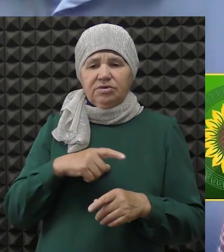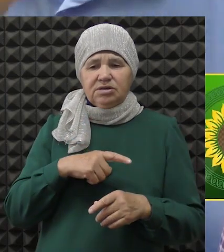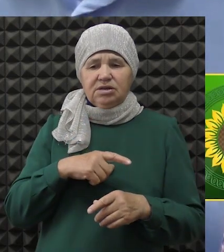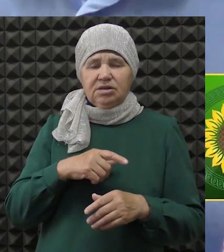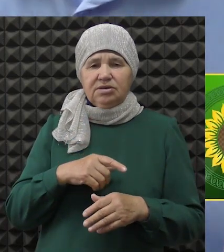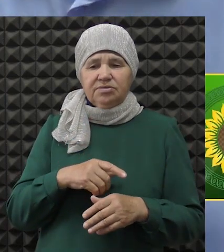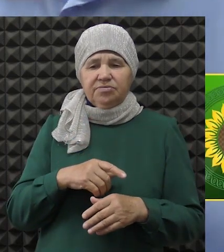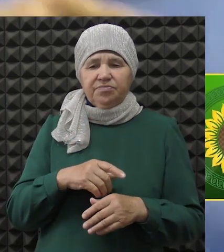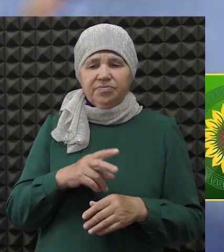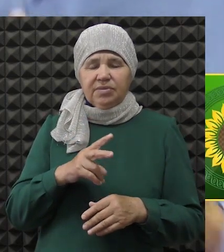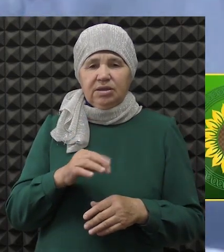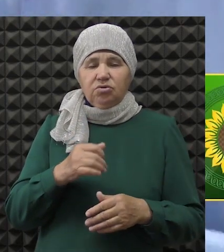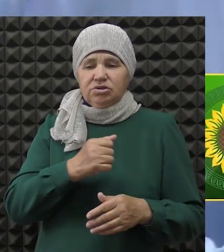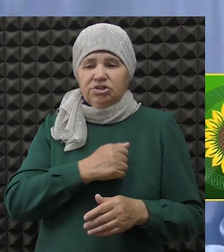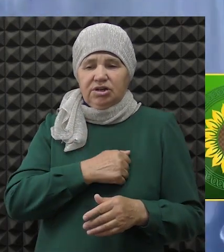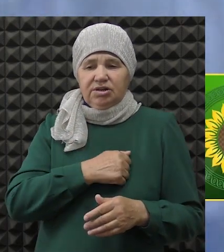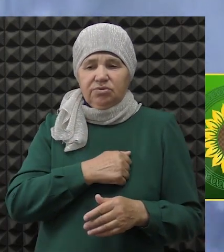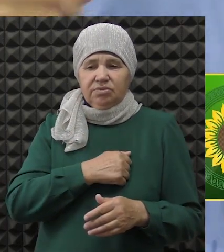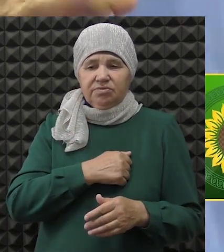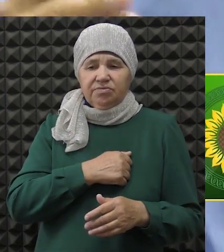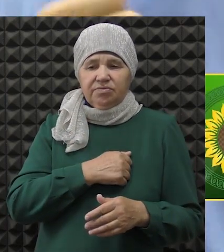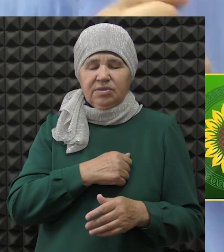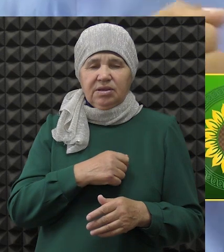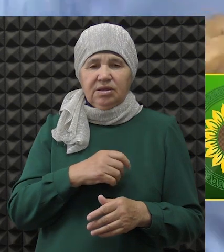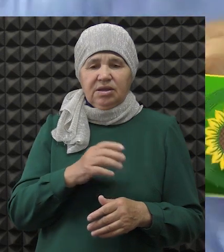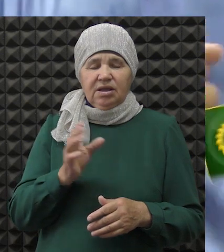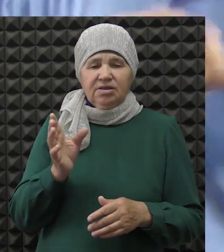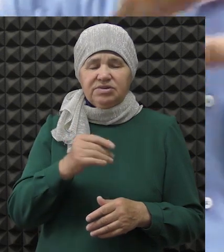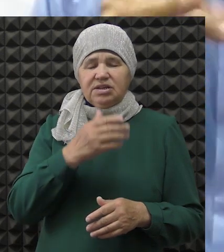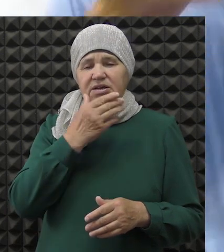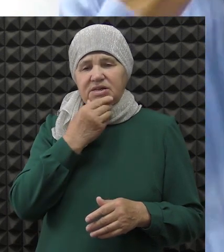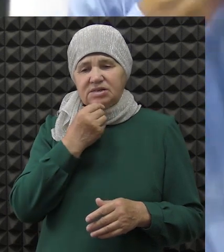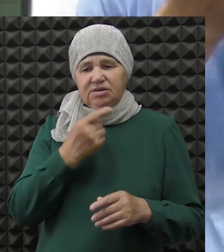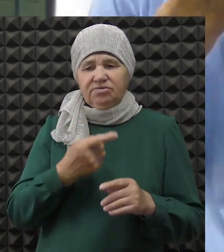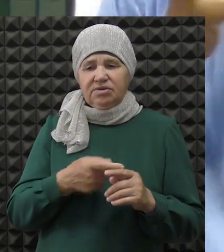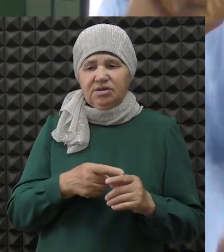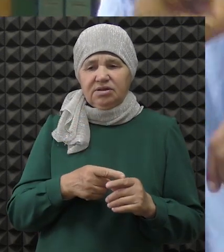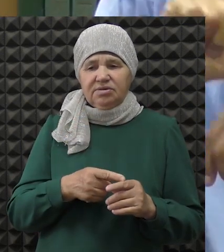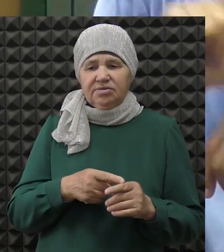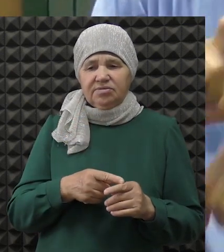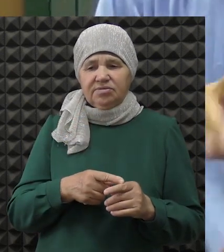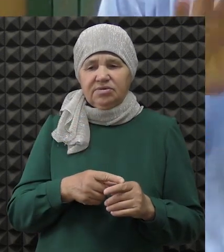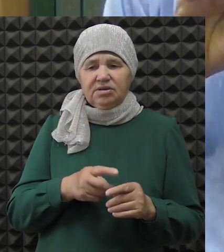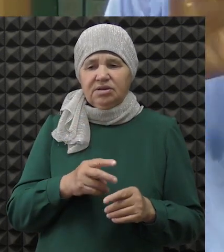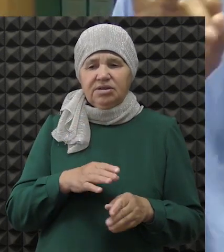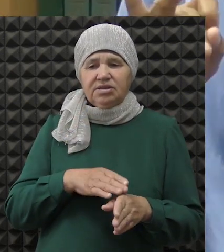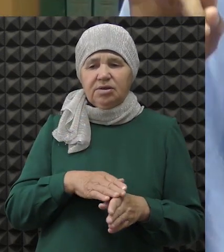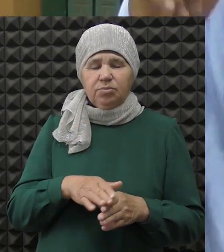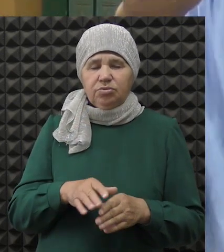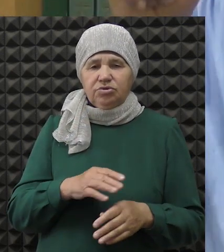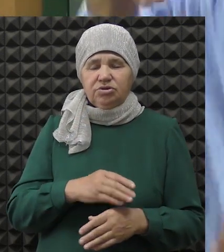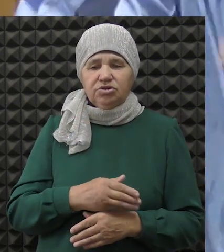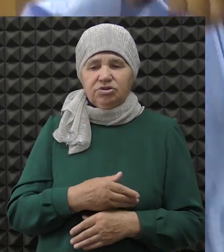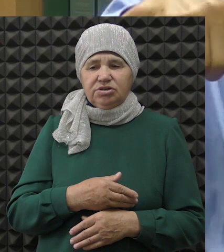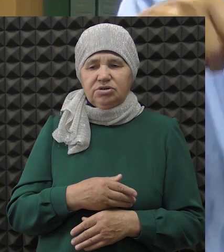последнее время, да? Но, к сожалению, они даже красивые, эти мечети, но они не наполнены